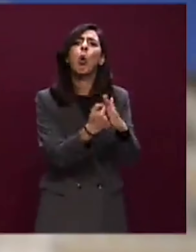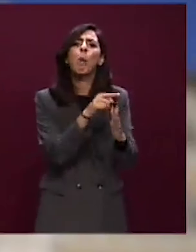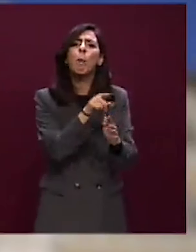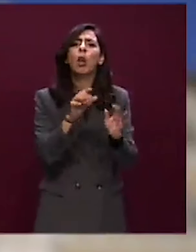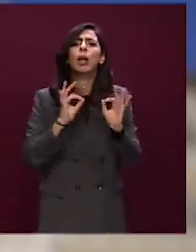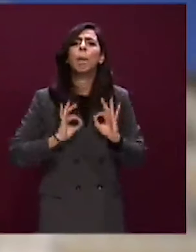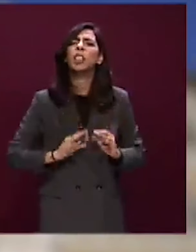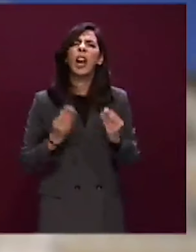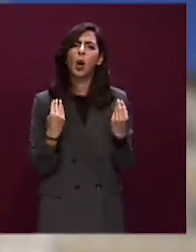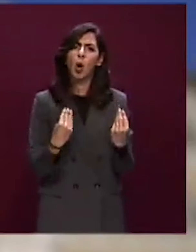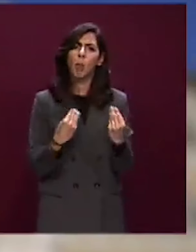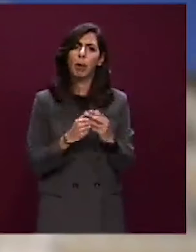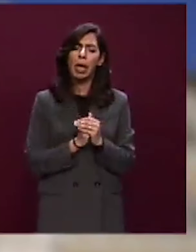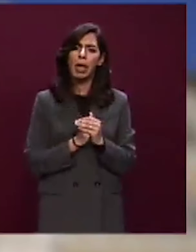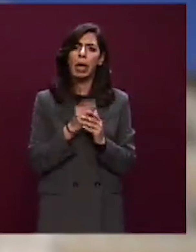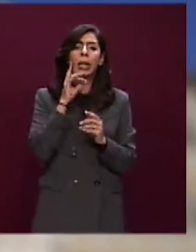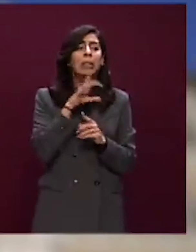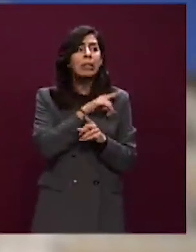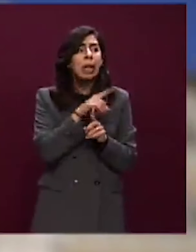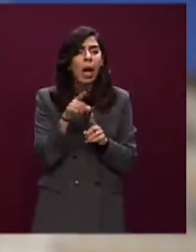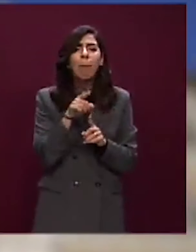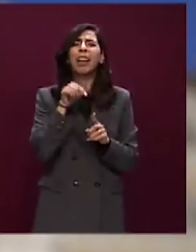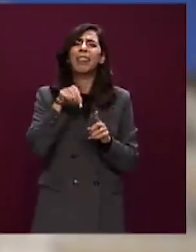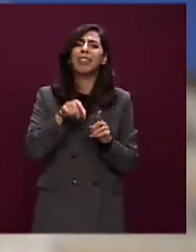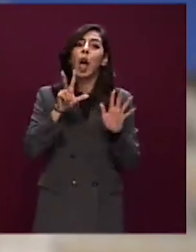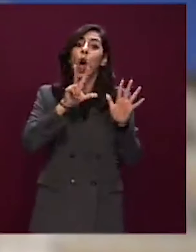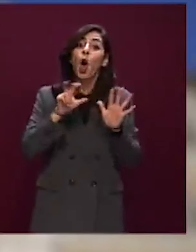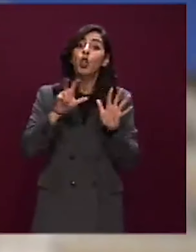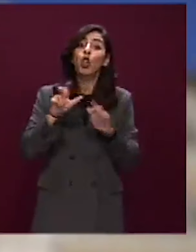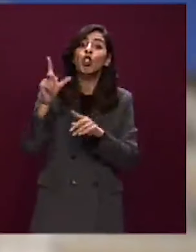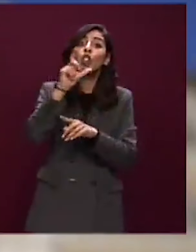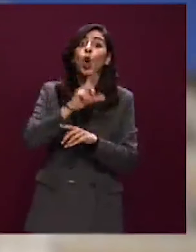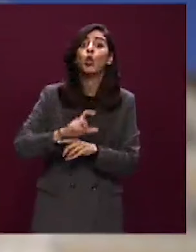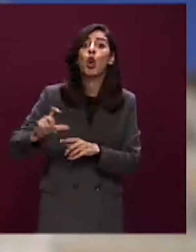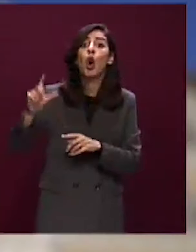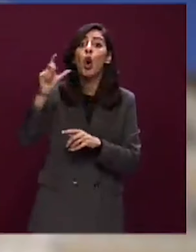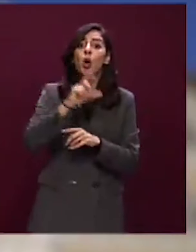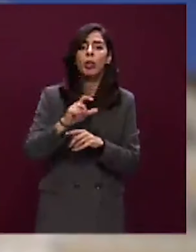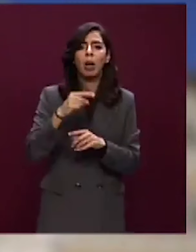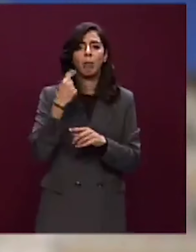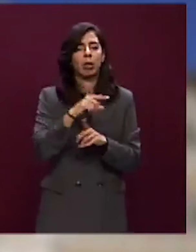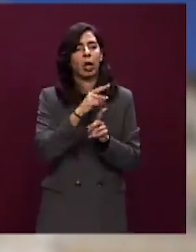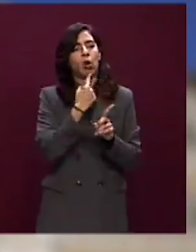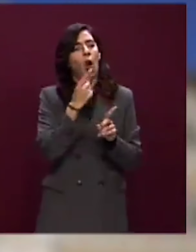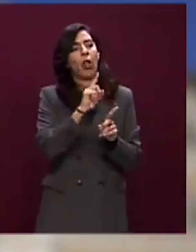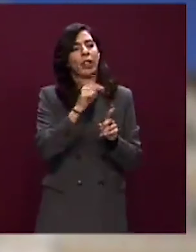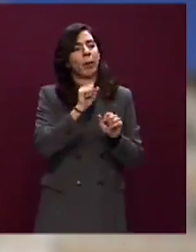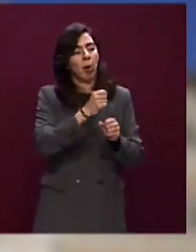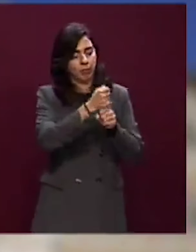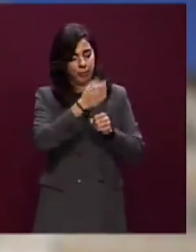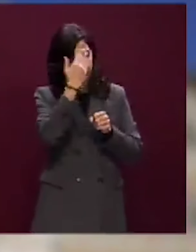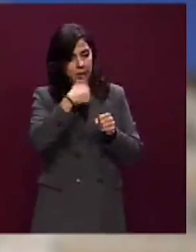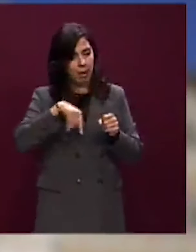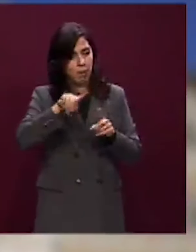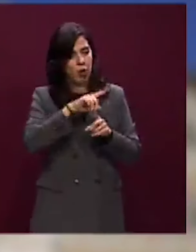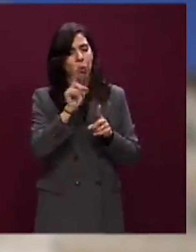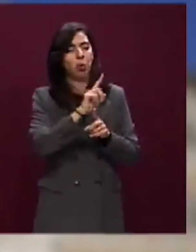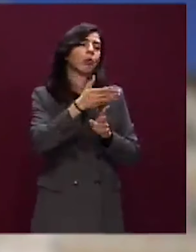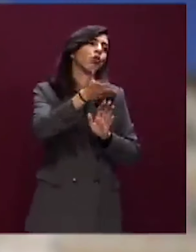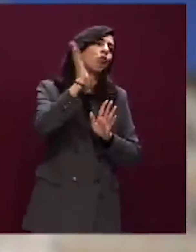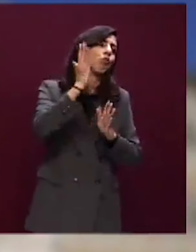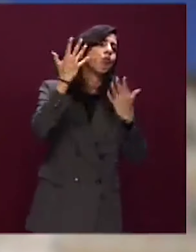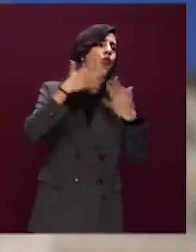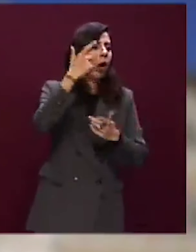Ma voi lo sapete che sono 800 giorni e per cui non dite potete farlo voi, perché è da mo' che siete al governo, che